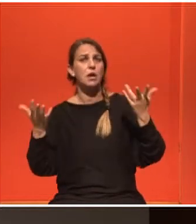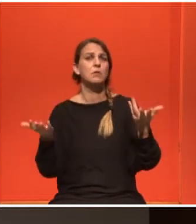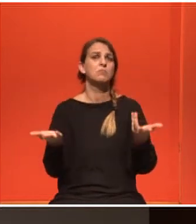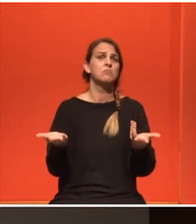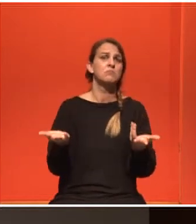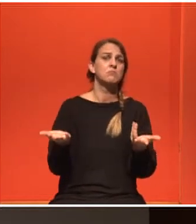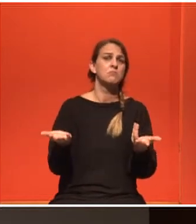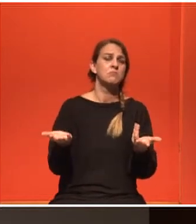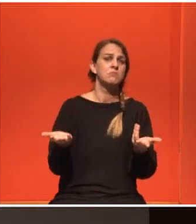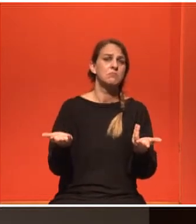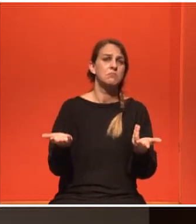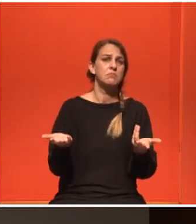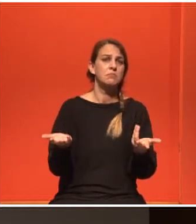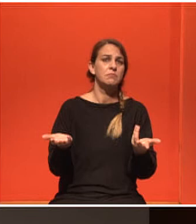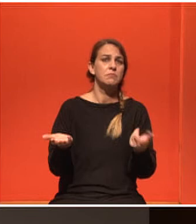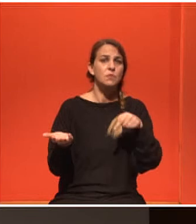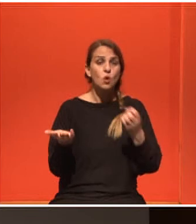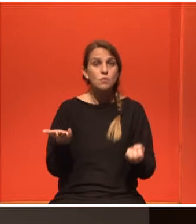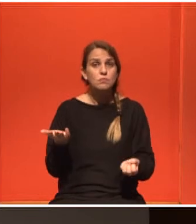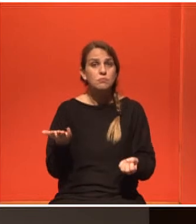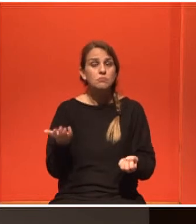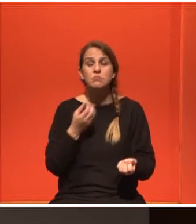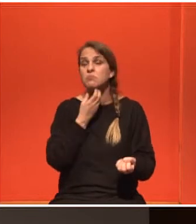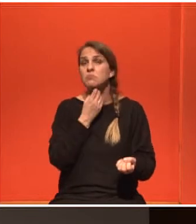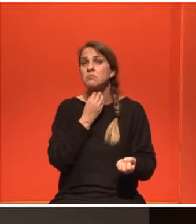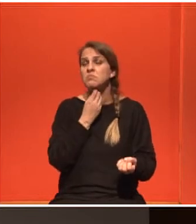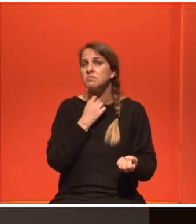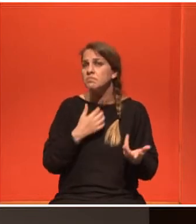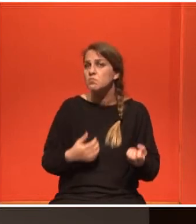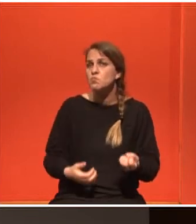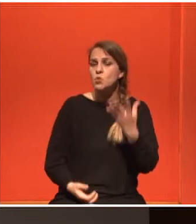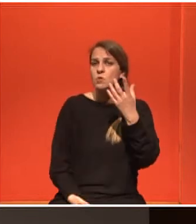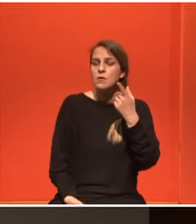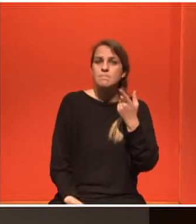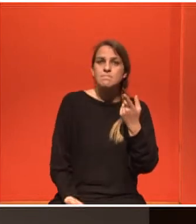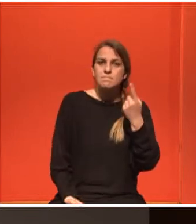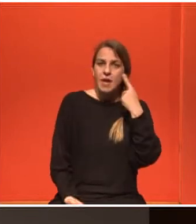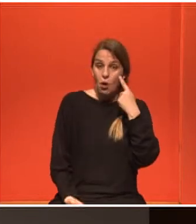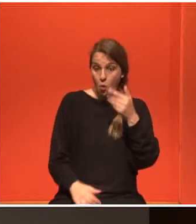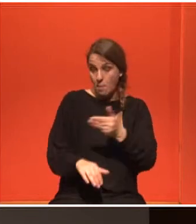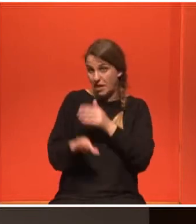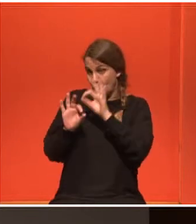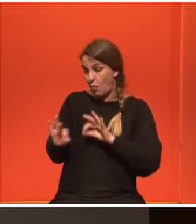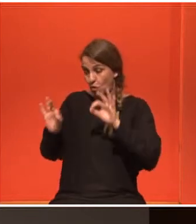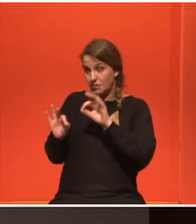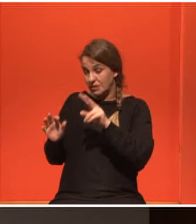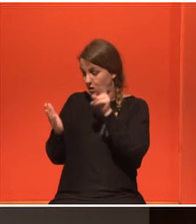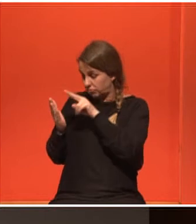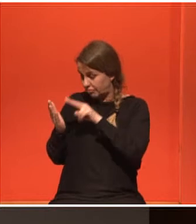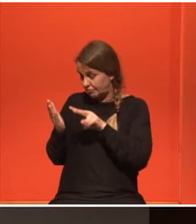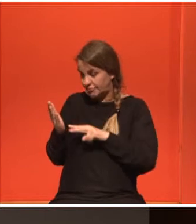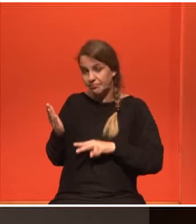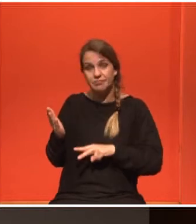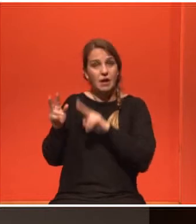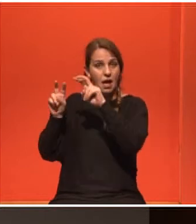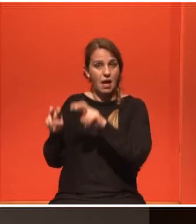μάστερς και μια καινούρια διότι από ό,τι έχω προετοιμαστεί διαβάζοντας λιγάκι τη βιβλιογραφία πάνω σε